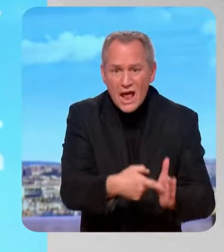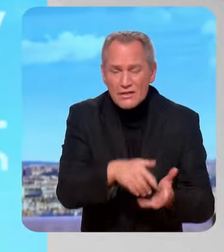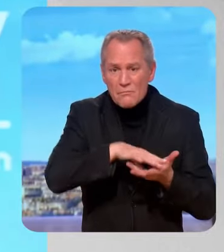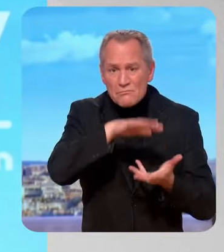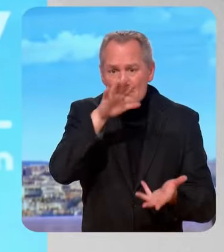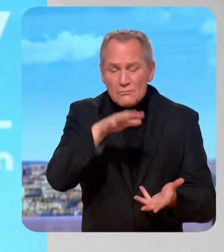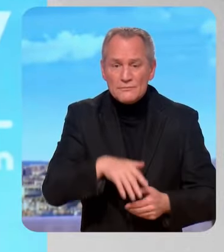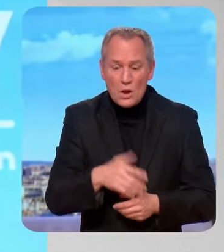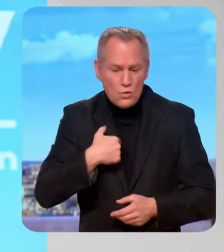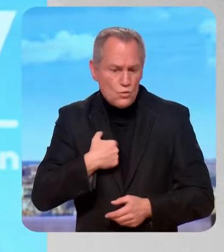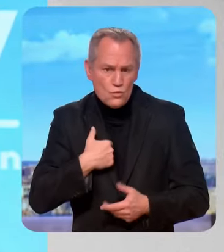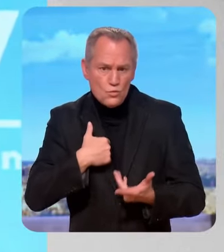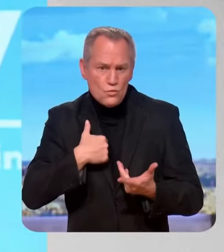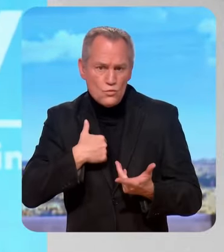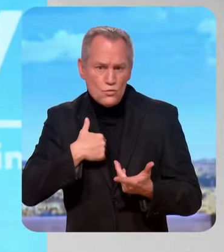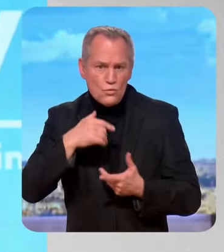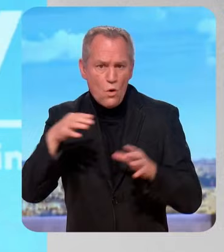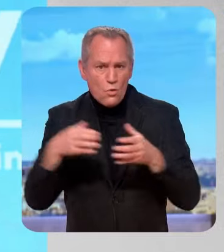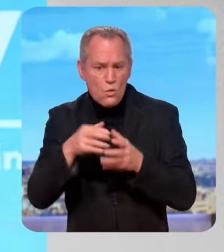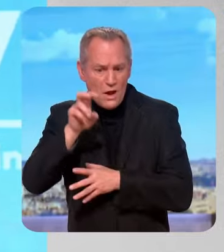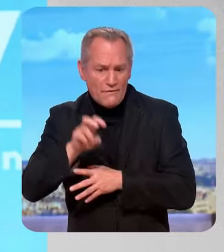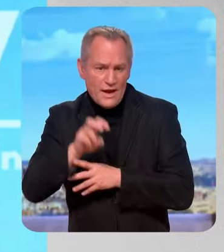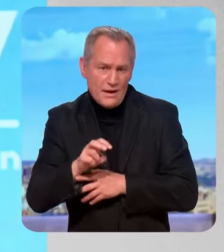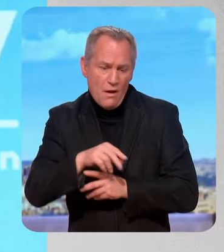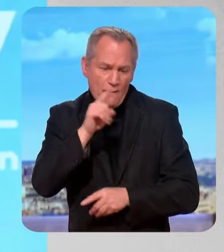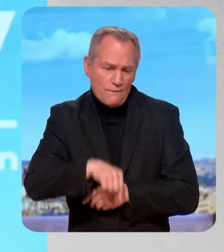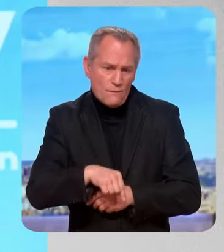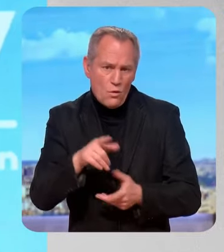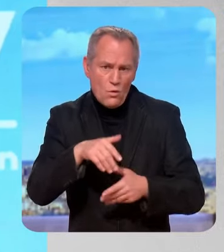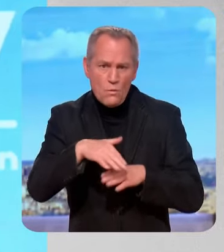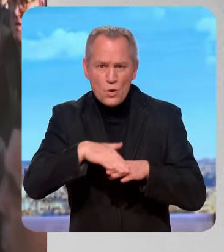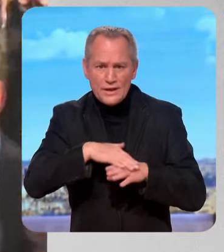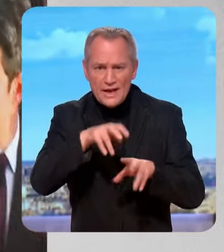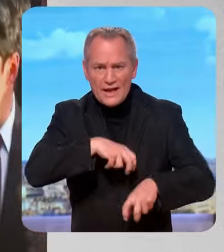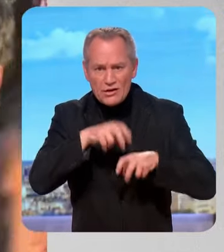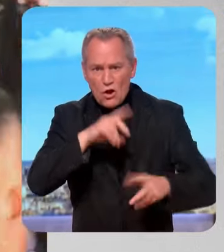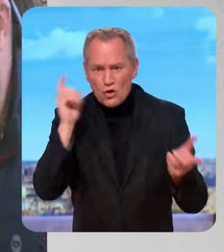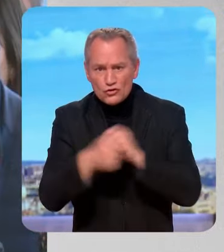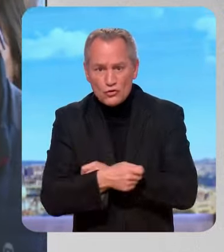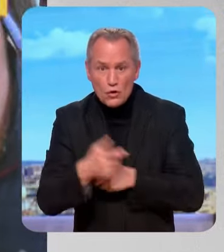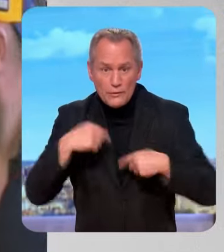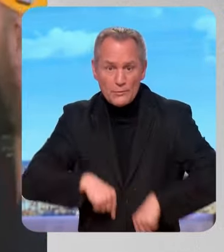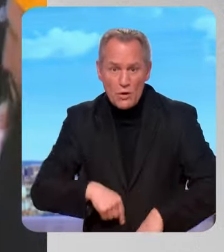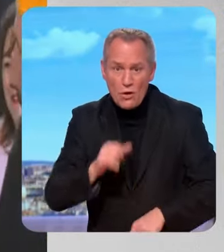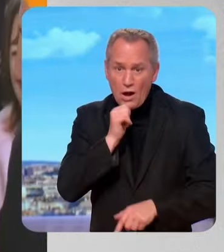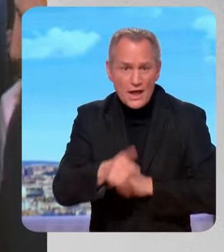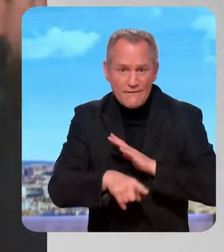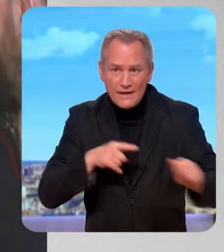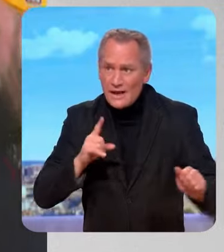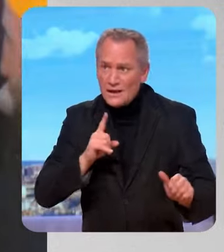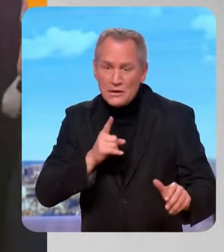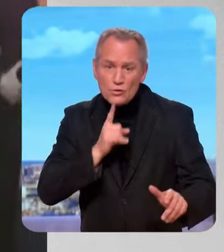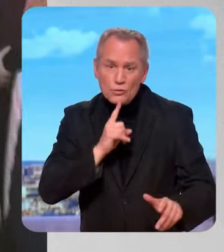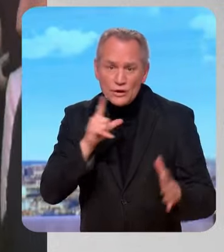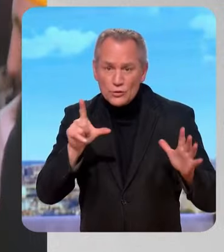radicalement de politique agricole, ce que ne fait pas ce gouvernement depuis 2017. Quelque part il ignore l'agriculture. Quand il multiplie